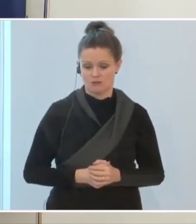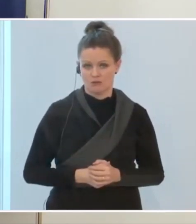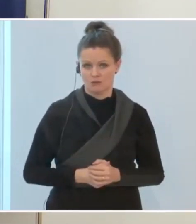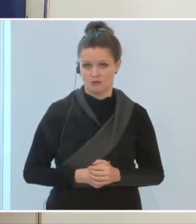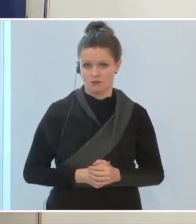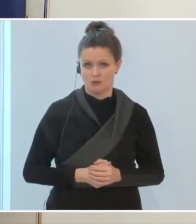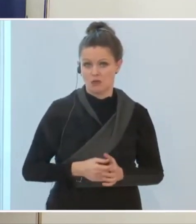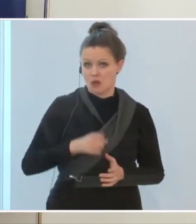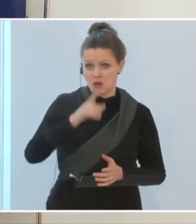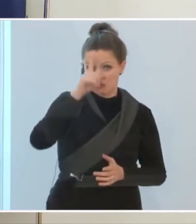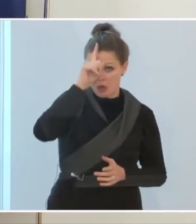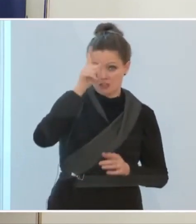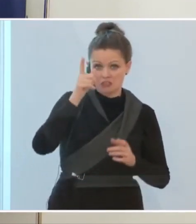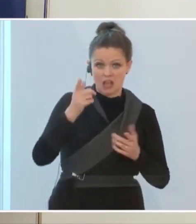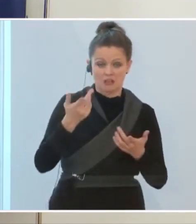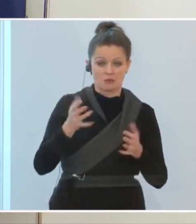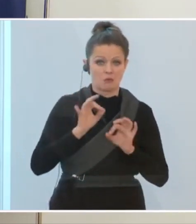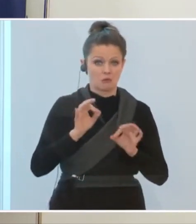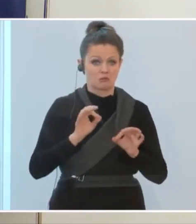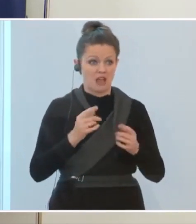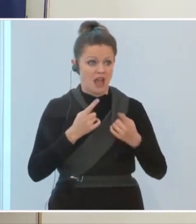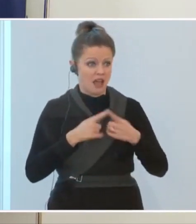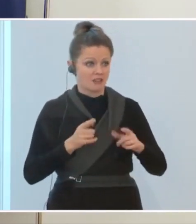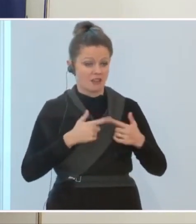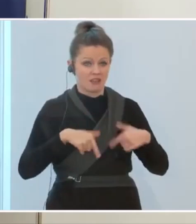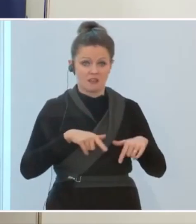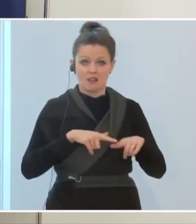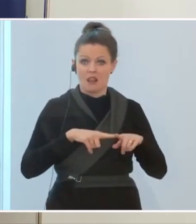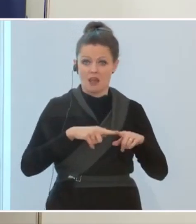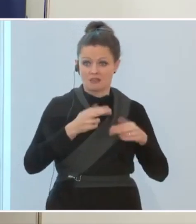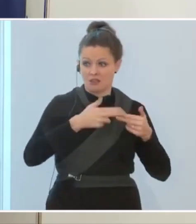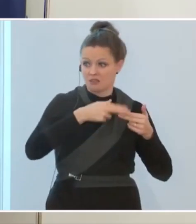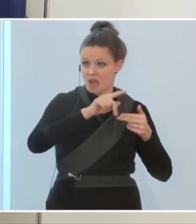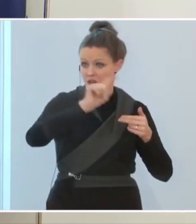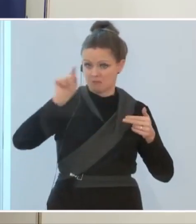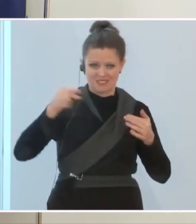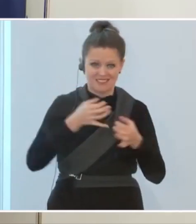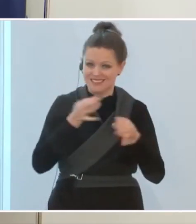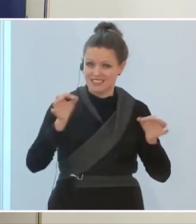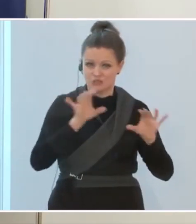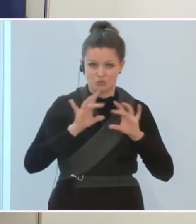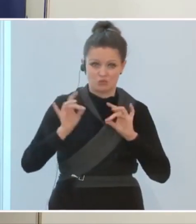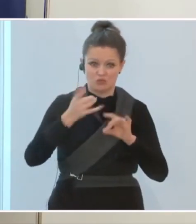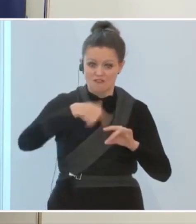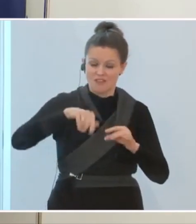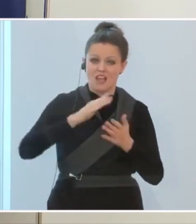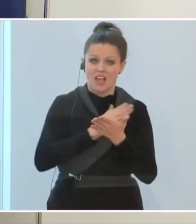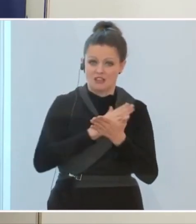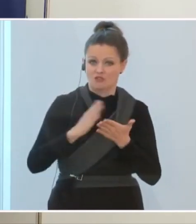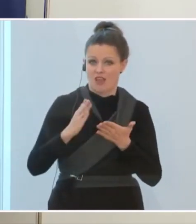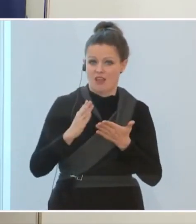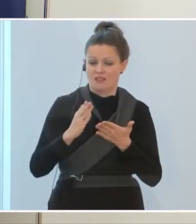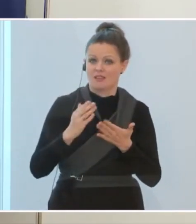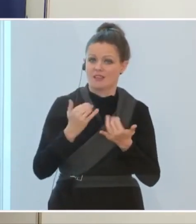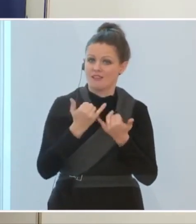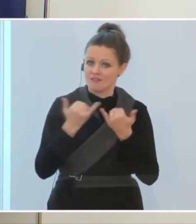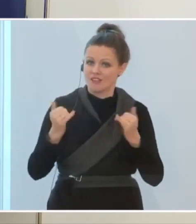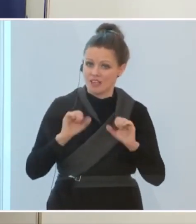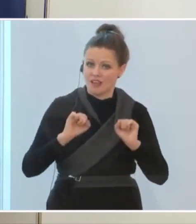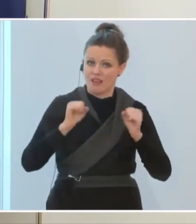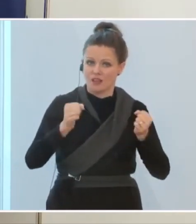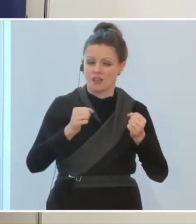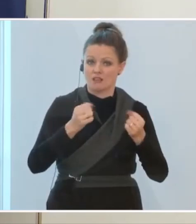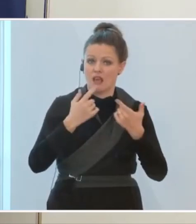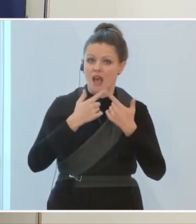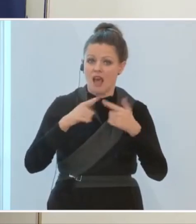genauso wenig zu tun, wie mit anderen unserer Nachbarländern. Und je nach Infektionsgeschehen werden die Länder für sich Entscheidungen treffen